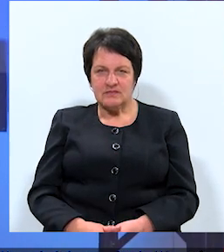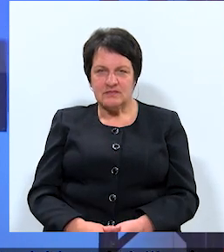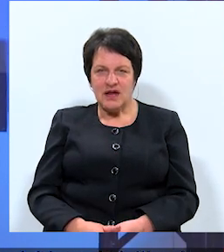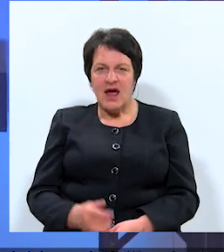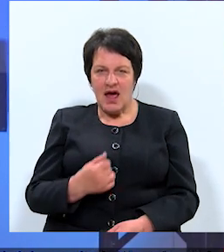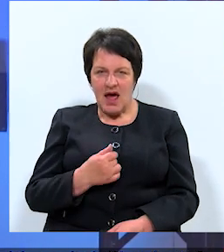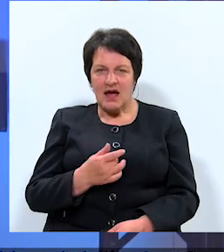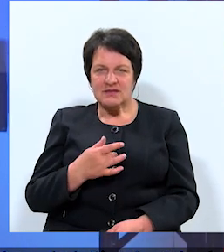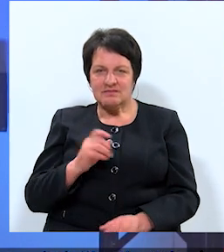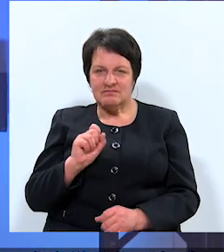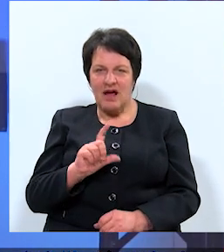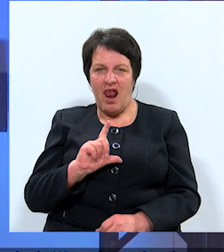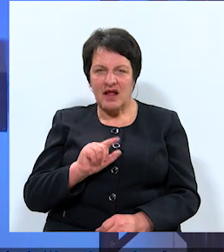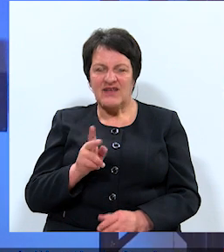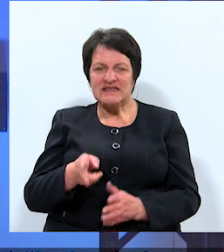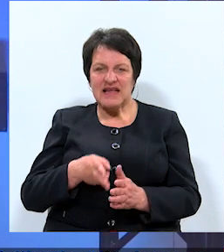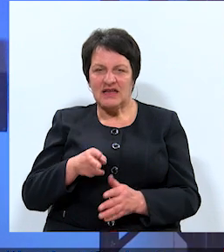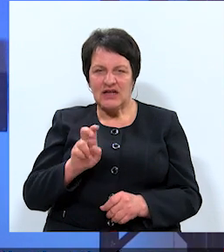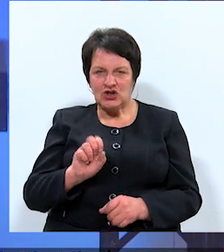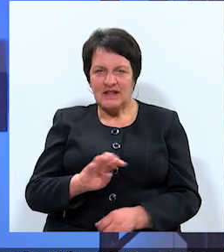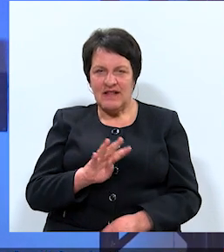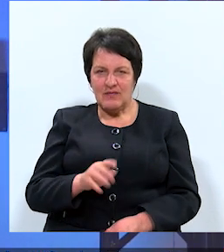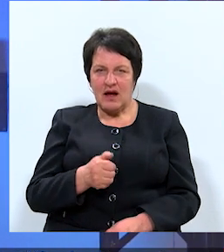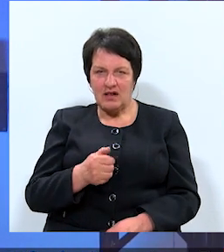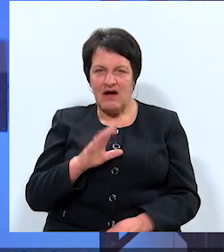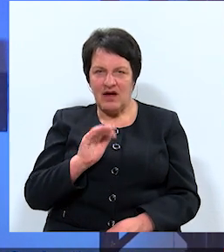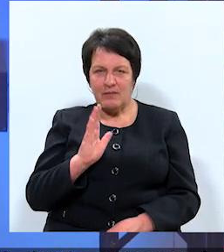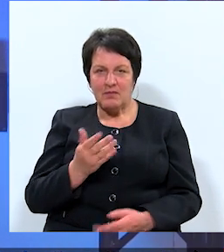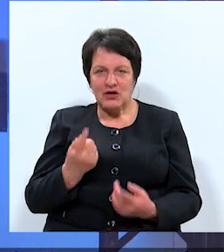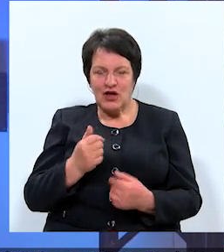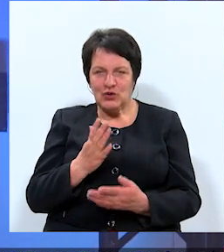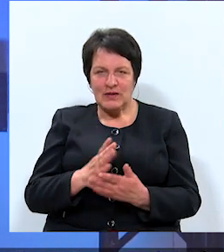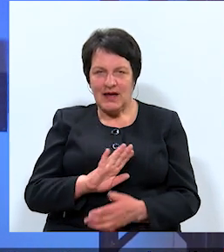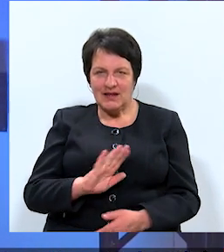Es lieku, Latvijas dzelsteišs 19. gadā varēja būt pašlaik noteikti.